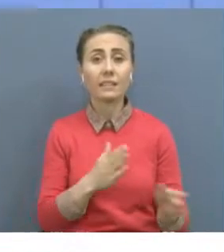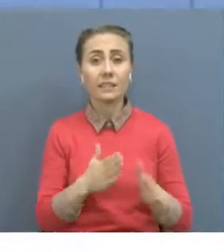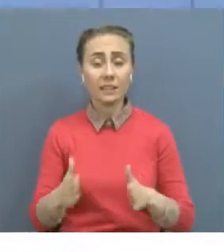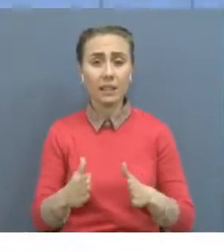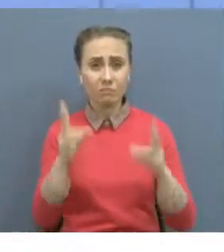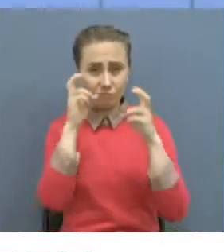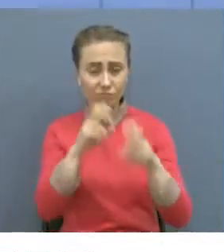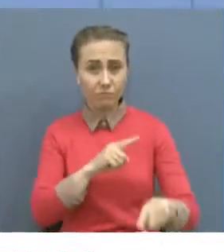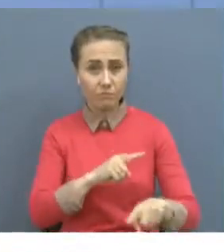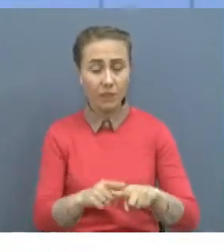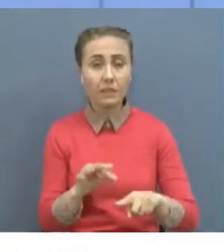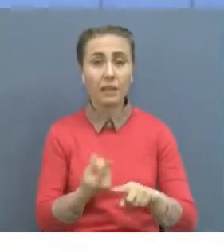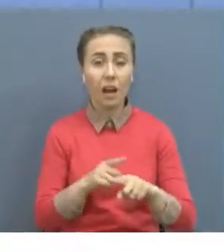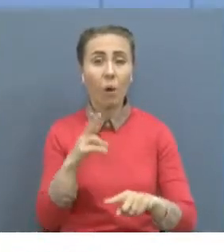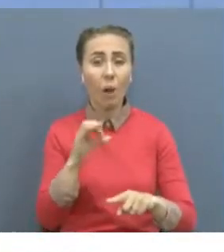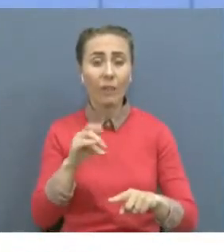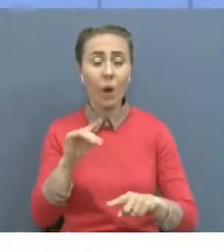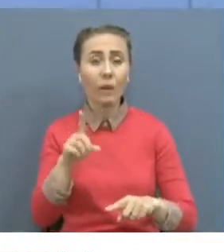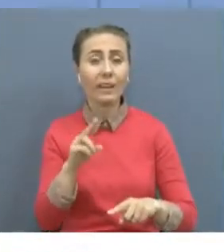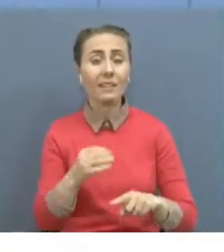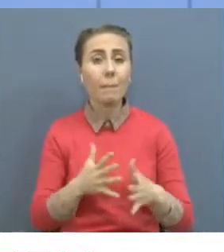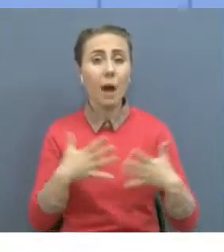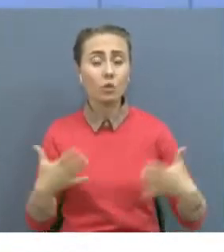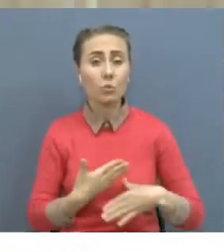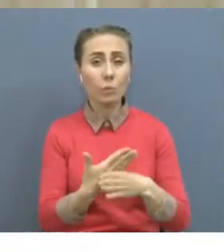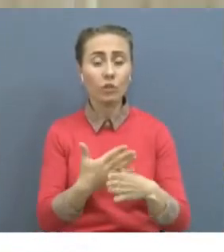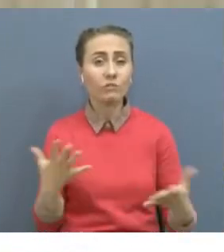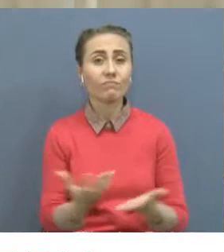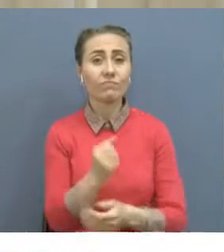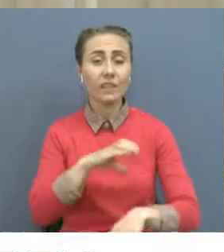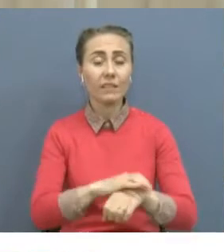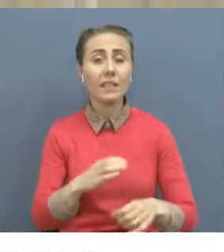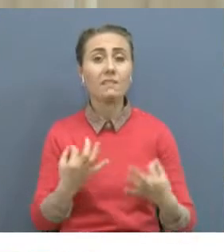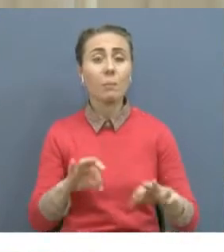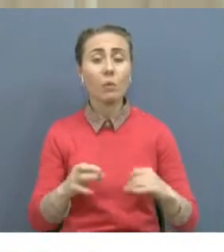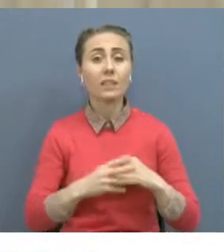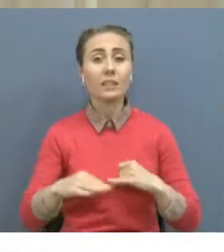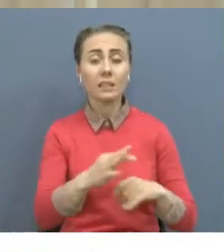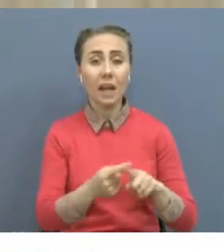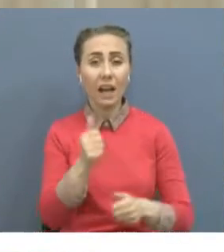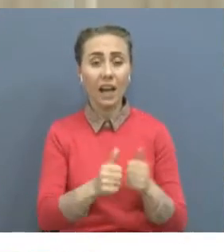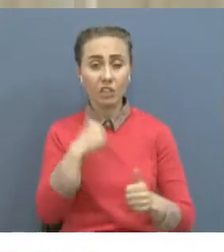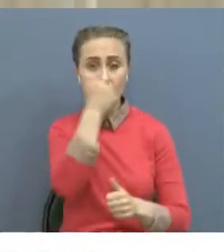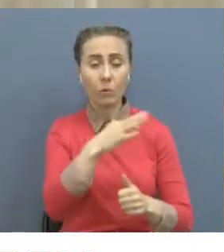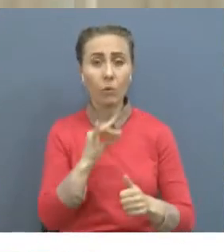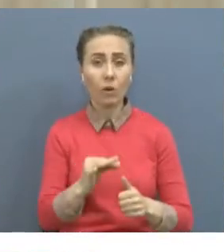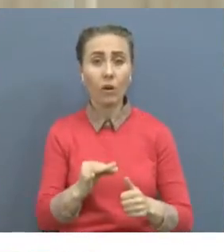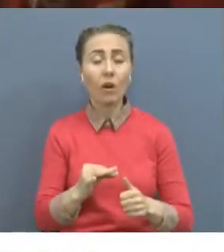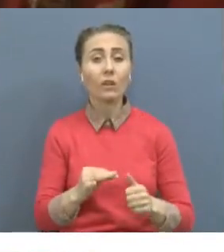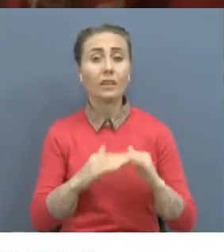қолғапс болмақ. Жыл санап ауылдың мал өрісі тарылып келеді. Обылыс әкімі бұл мәселені де шешу тетіктерін іздес түруді тапсырды.